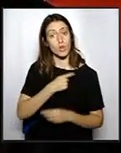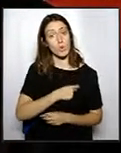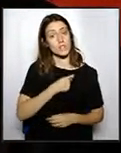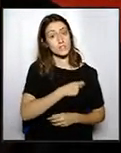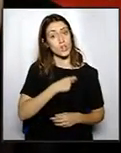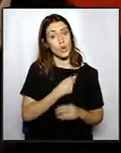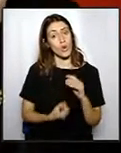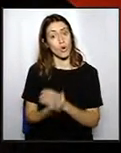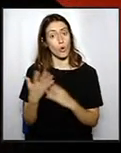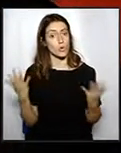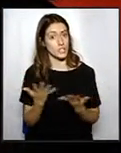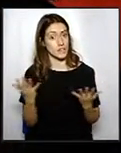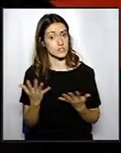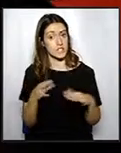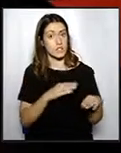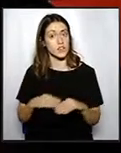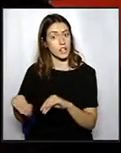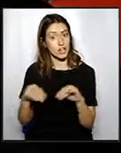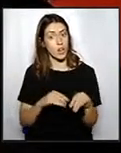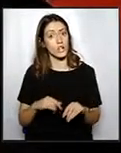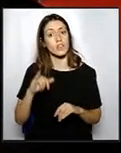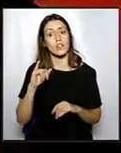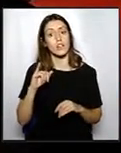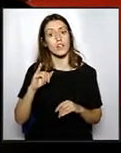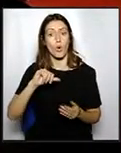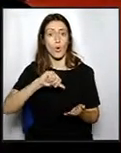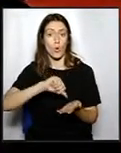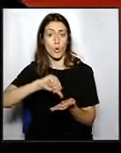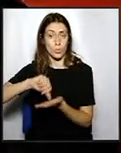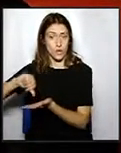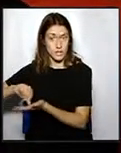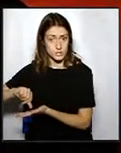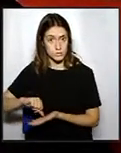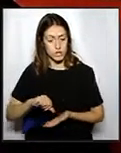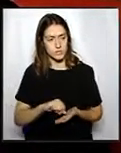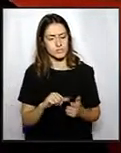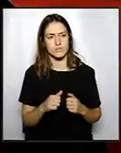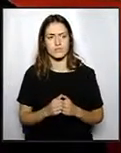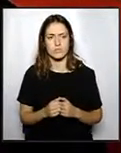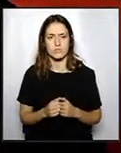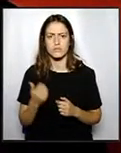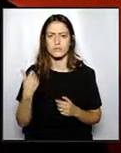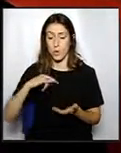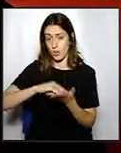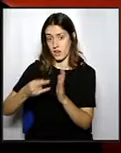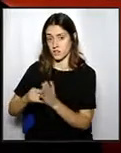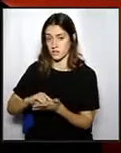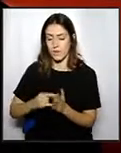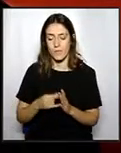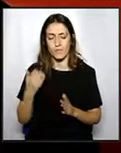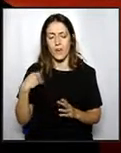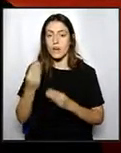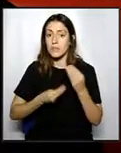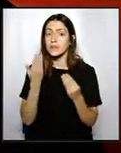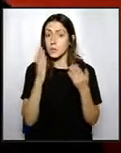vam tenir d'urgències, de territori i urbanisme. Inclús, haig de dir que es va passar aquesta proposta, ja que aquí s'ha fet comentaris de la